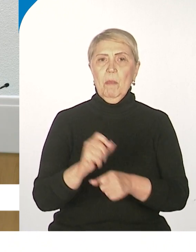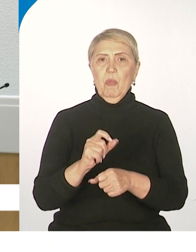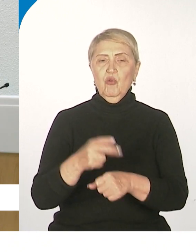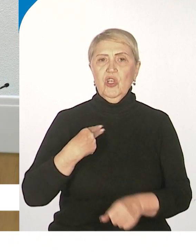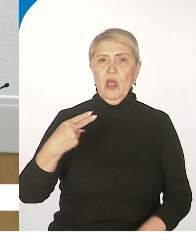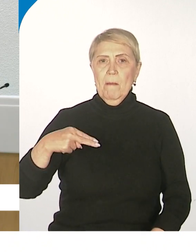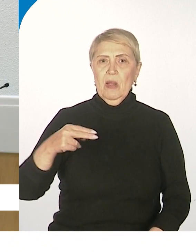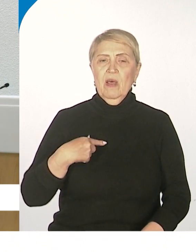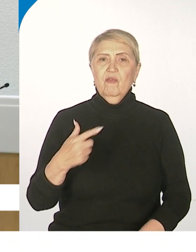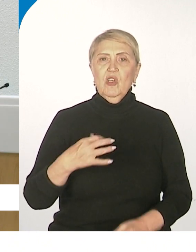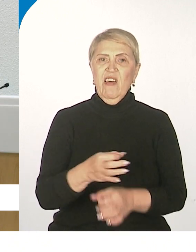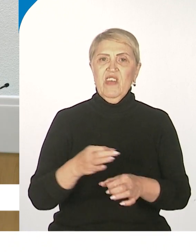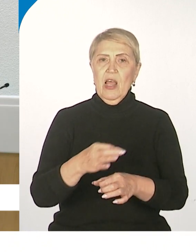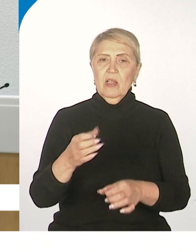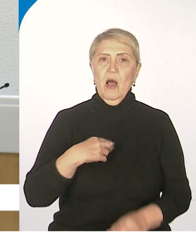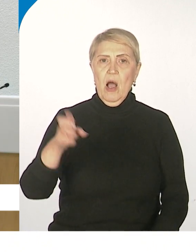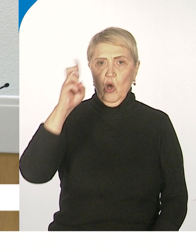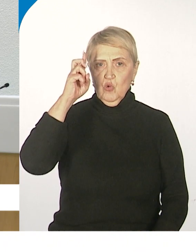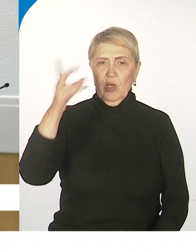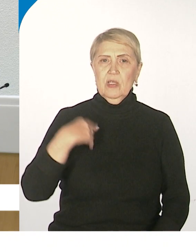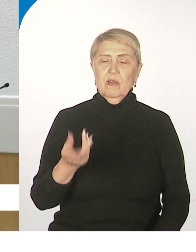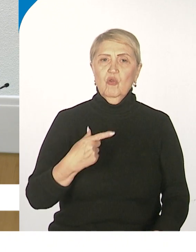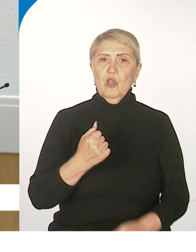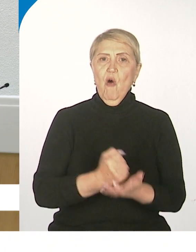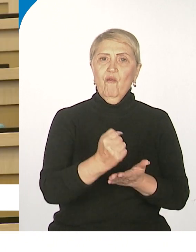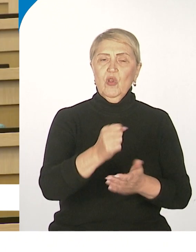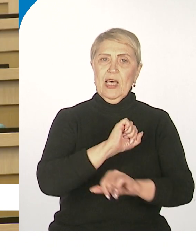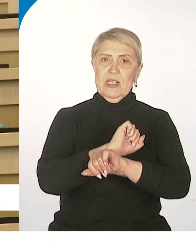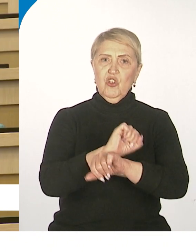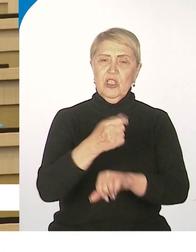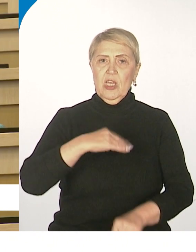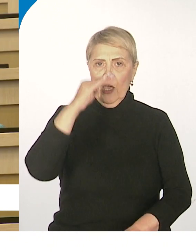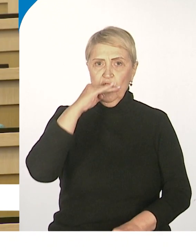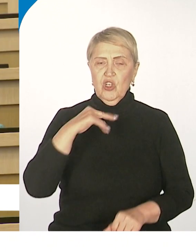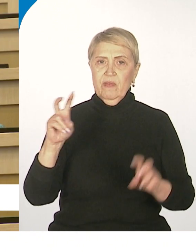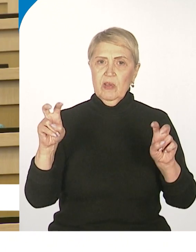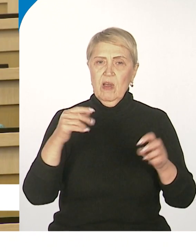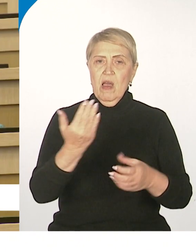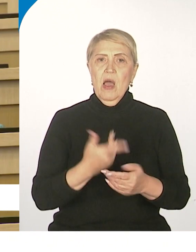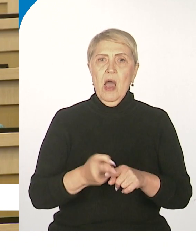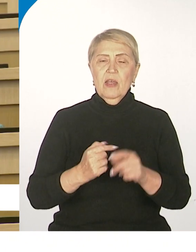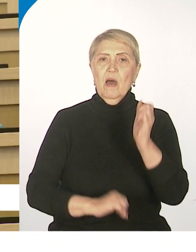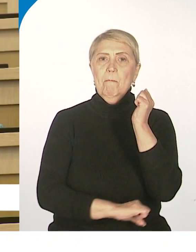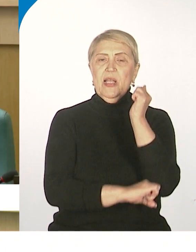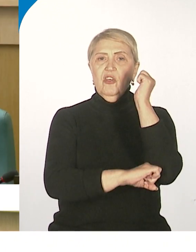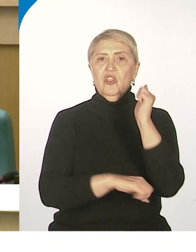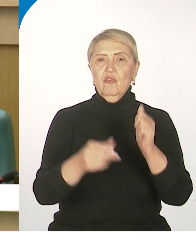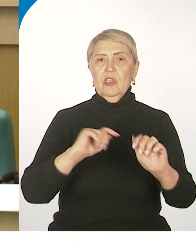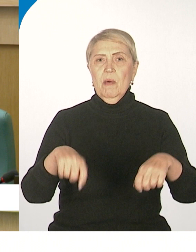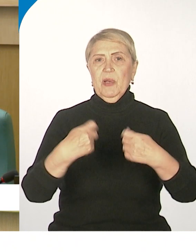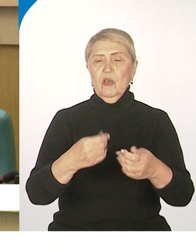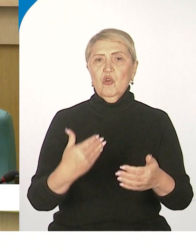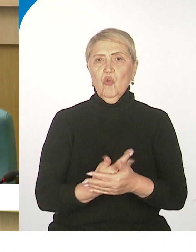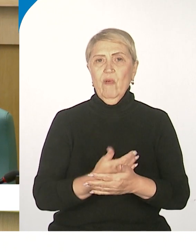филиал Государственного фонда «Защитники Отечества». Уверен, что ваша поддержка придаст новый импульс развитию